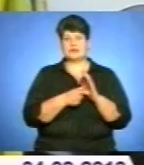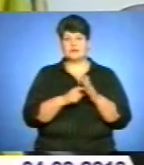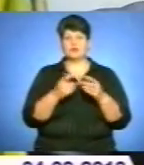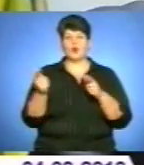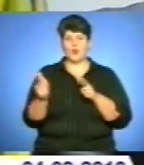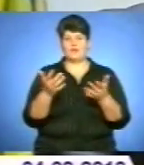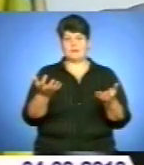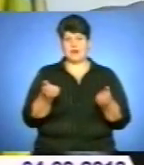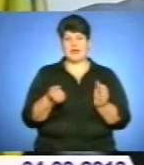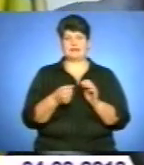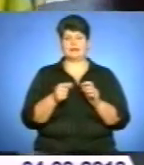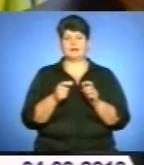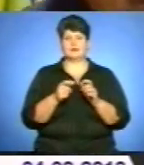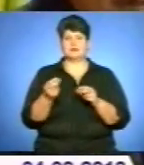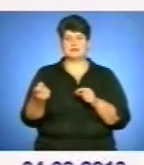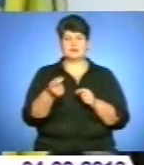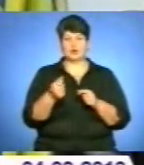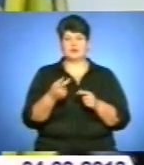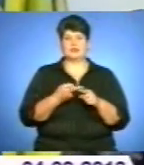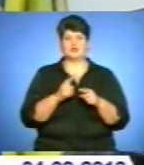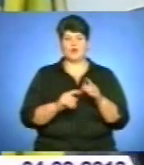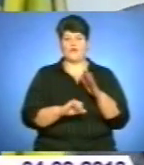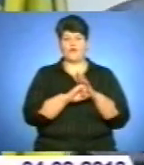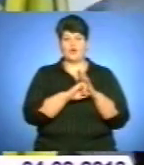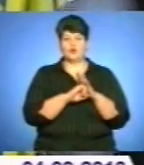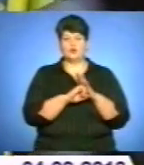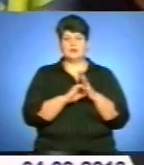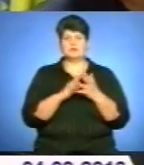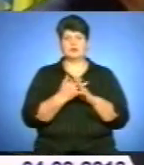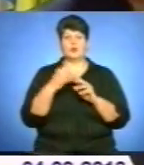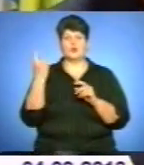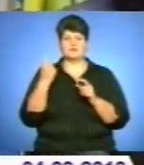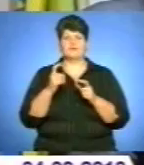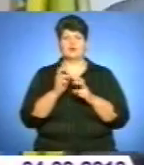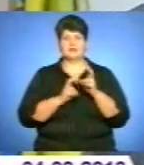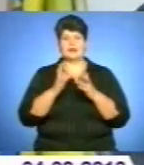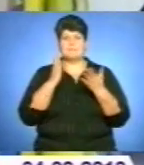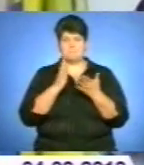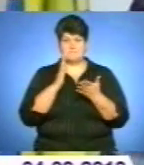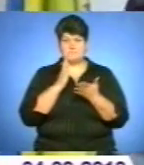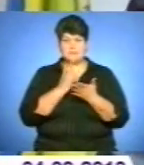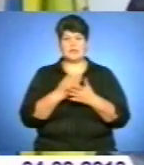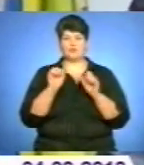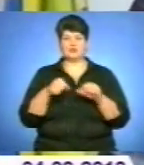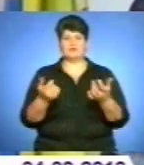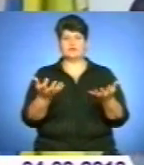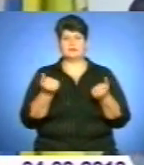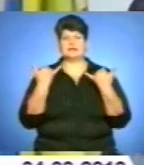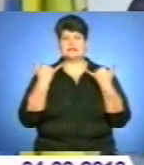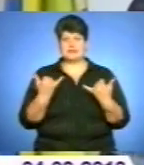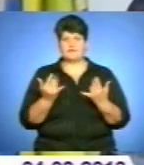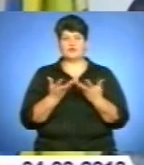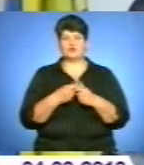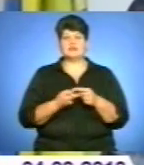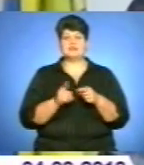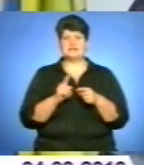від вас зерно для Аграрного фонду. Таким чином, сільозвиробники мають можливість отримати зараз в розрахунку від цієї